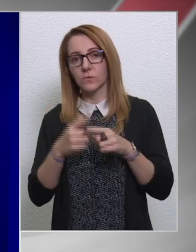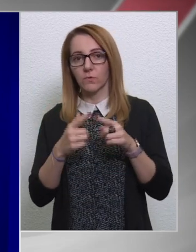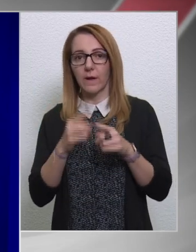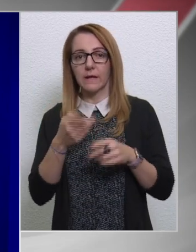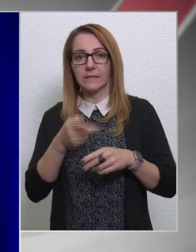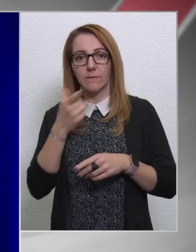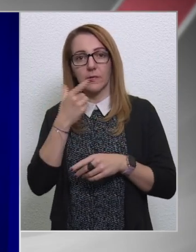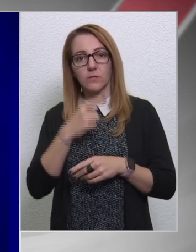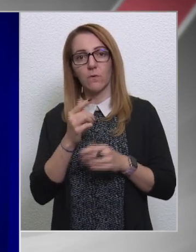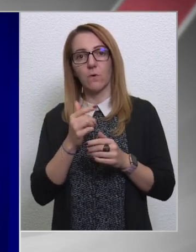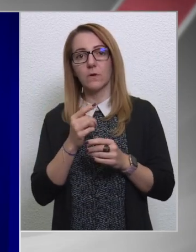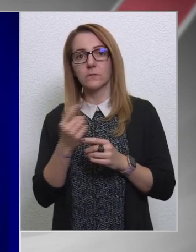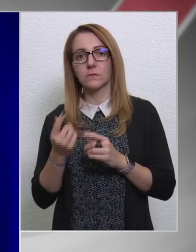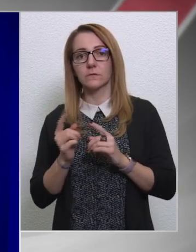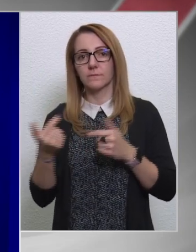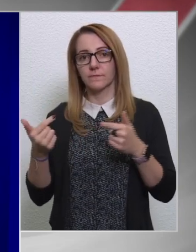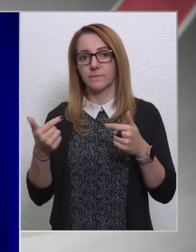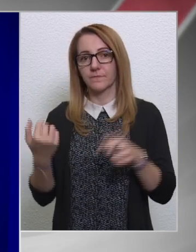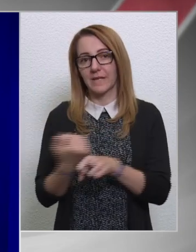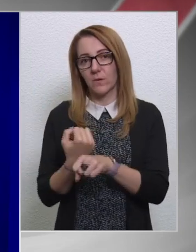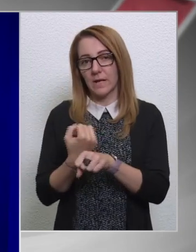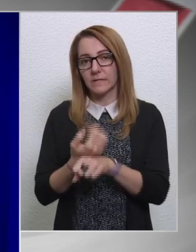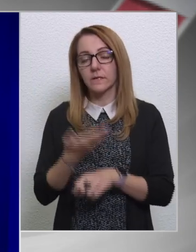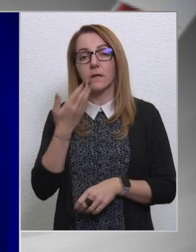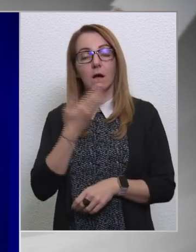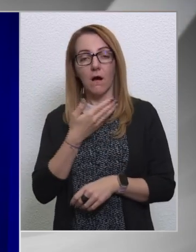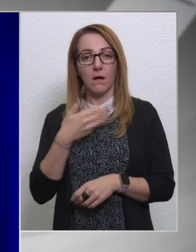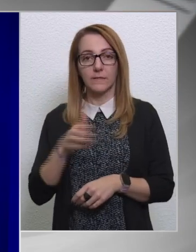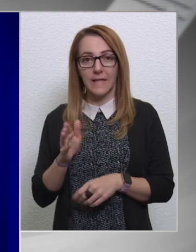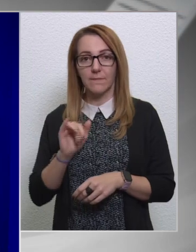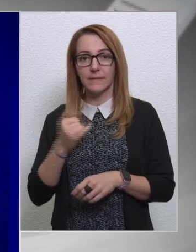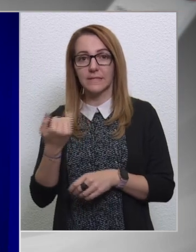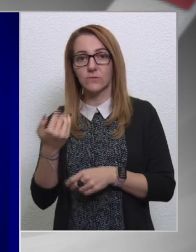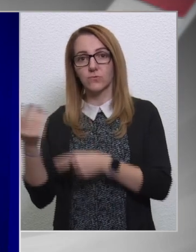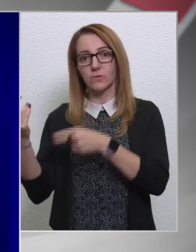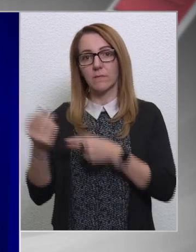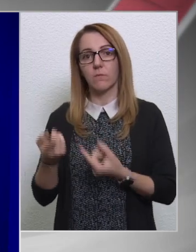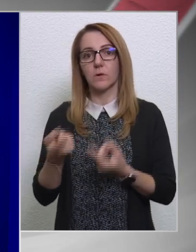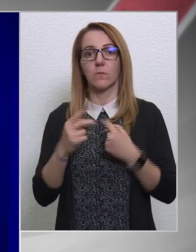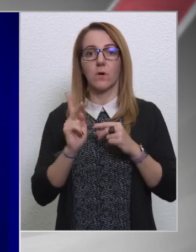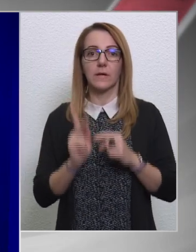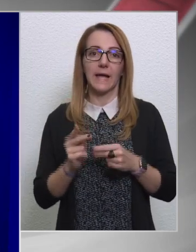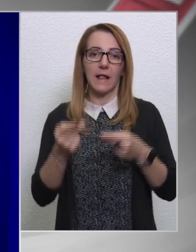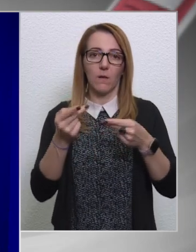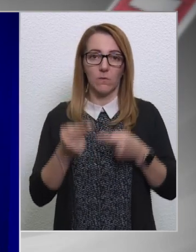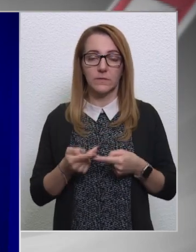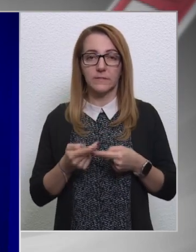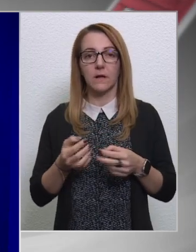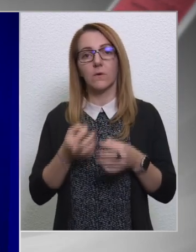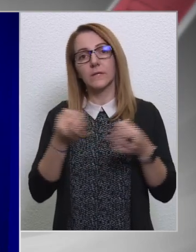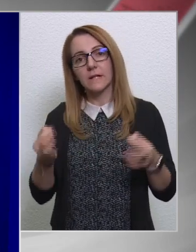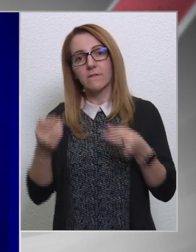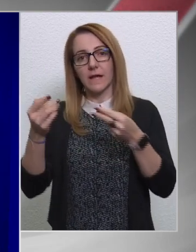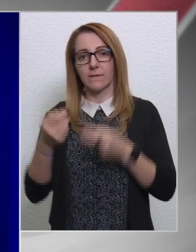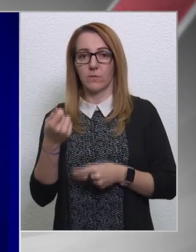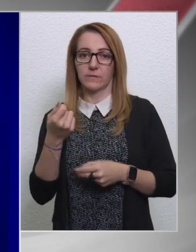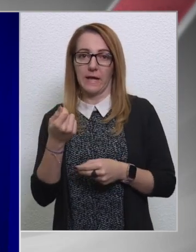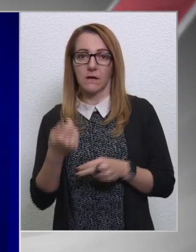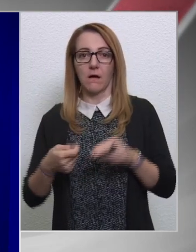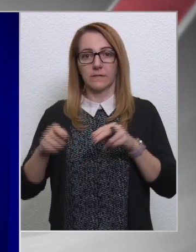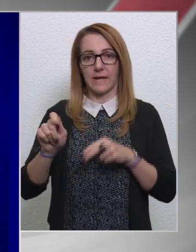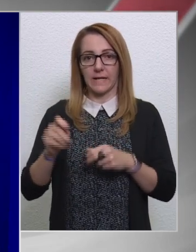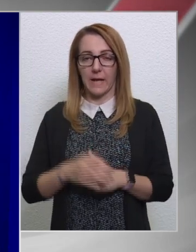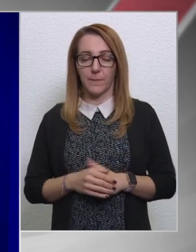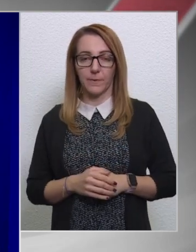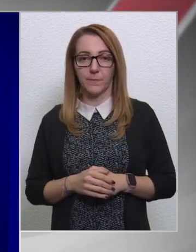a szükséges mennyiségű üzemanyagot. Hogyha nem, és importból kell behozni, akkor nyilván az importára az lényegesen drágább.